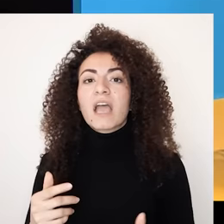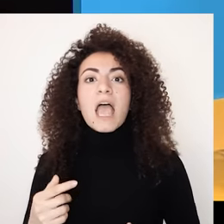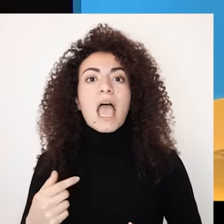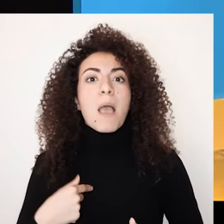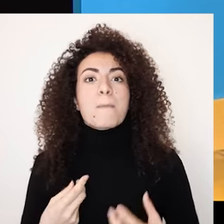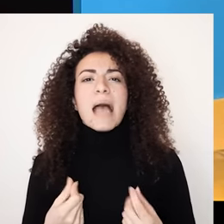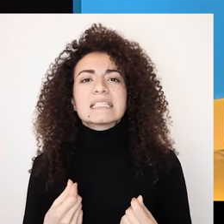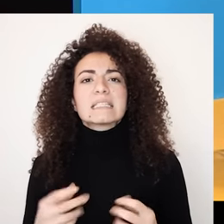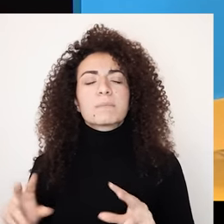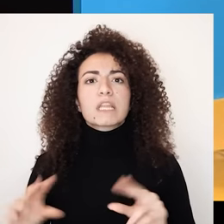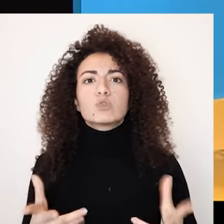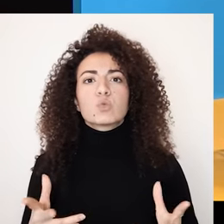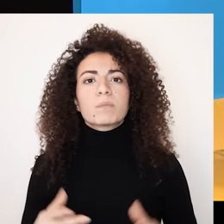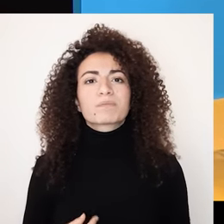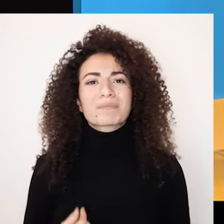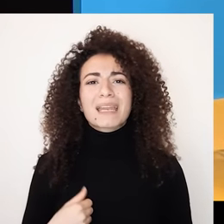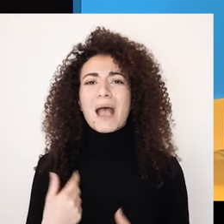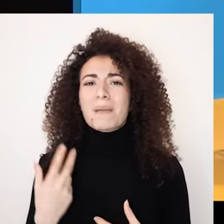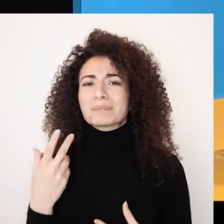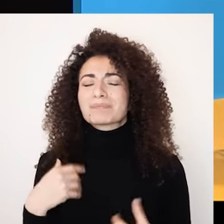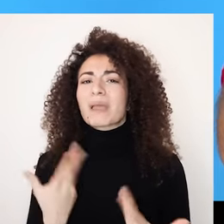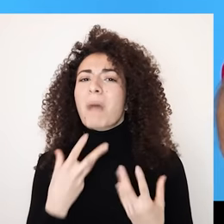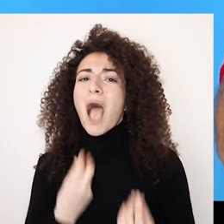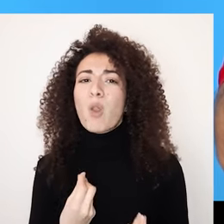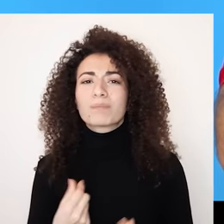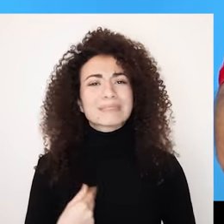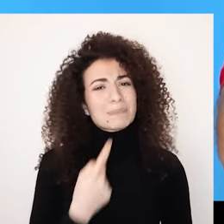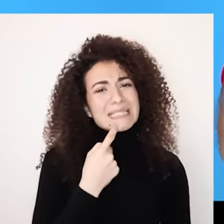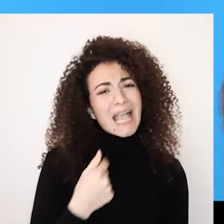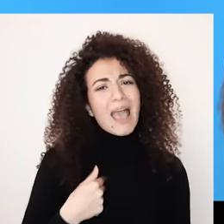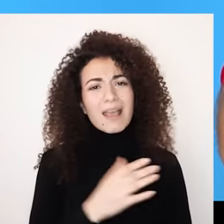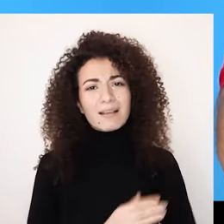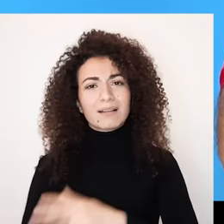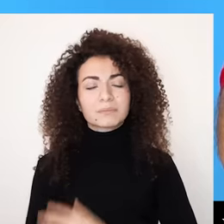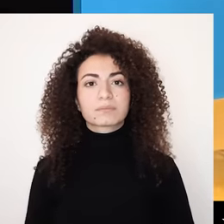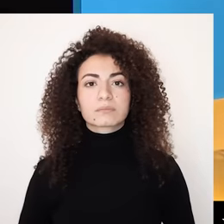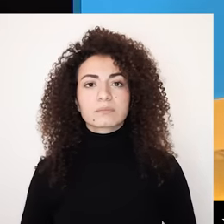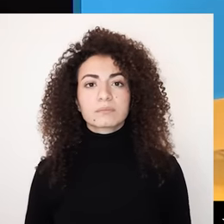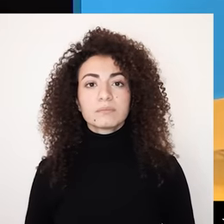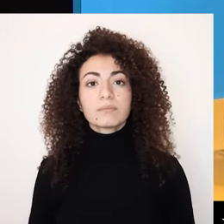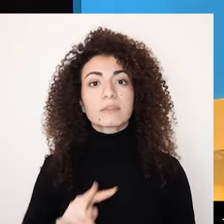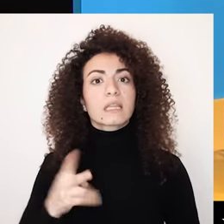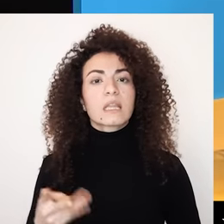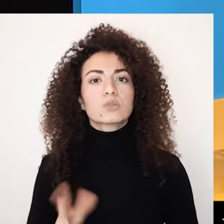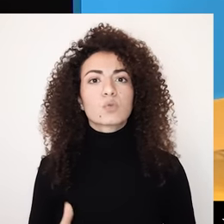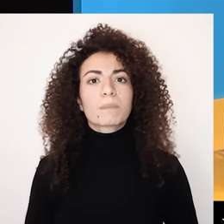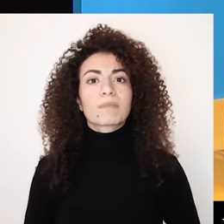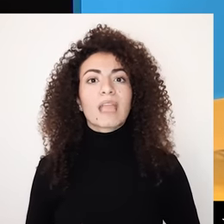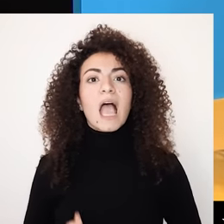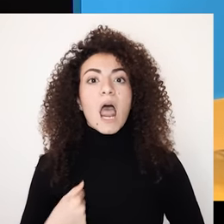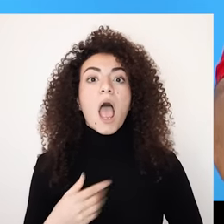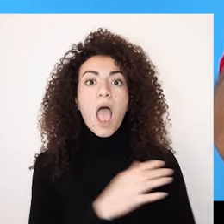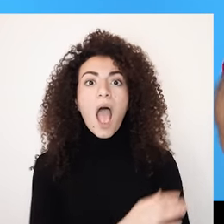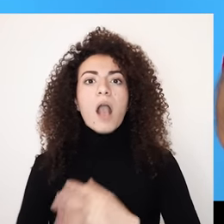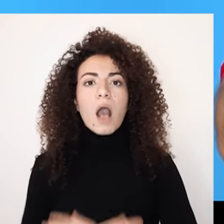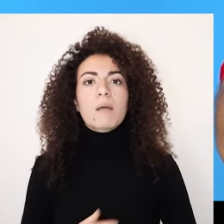منحس بالقبح والنقص والخجل من إعاقتنا وعينتنا مستمرة بشكل دين بينخاف منا والأفضل ابتعاد